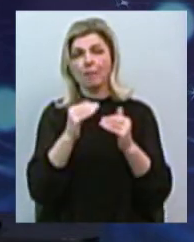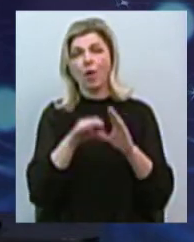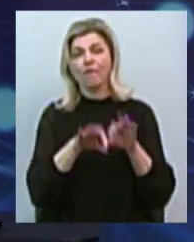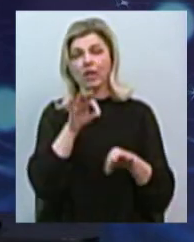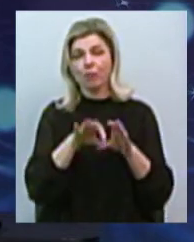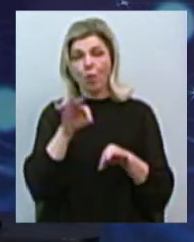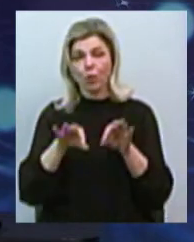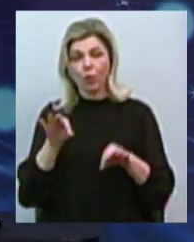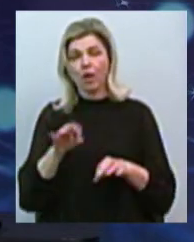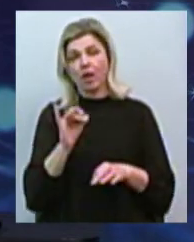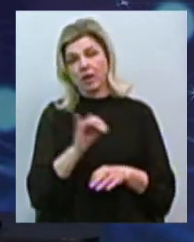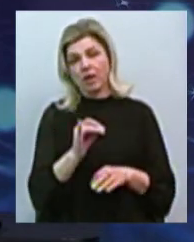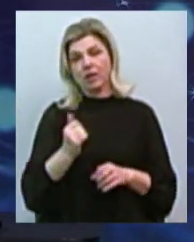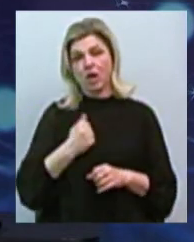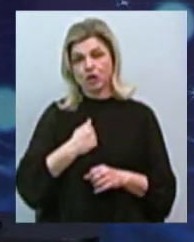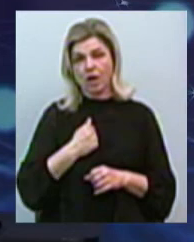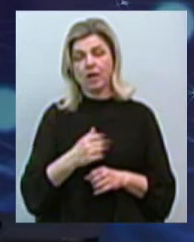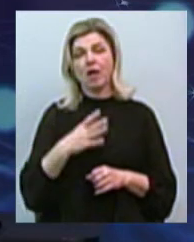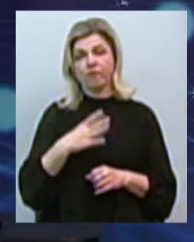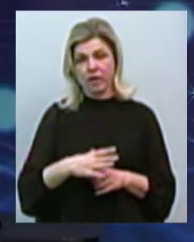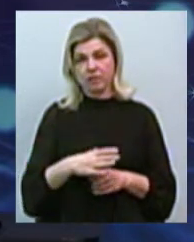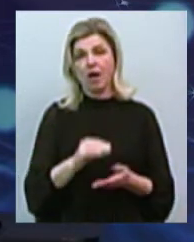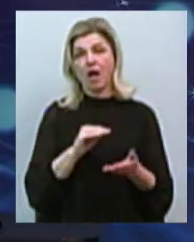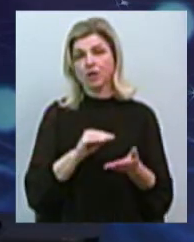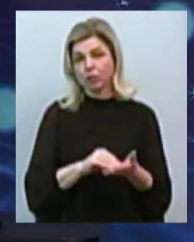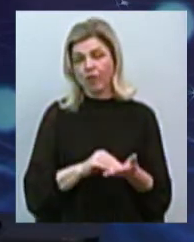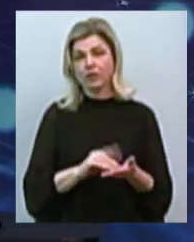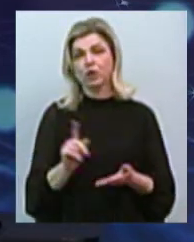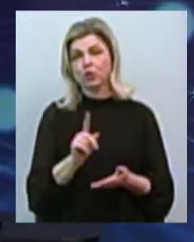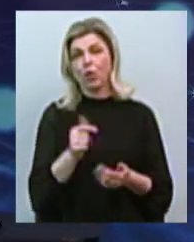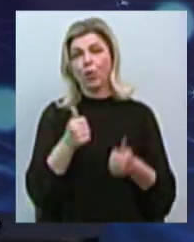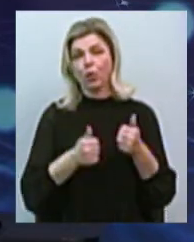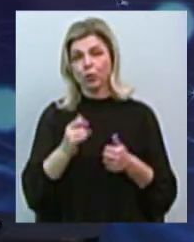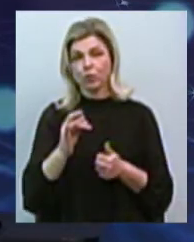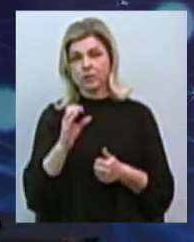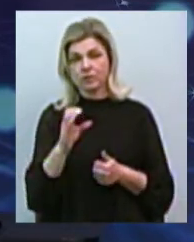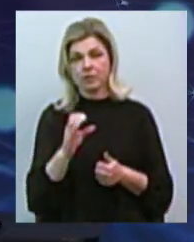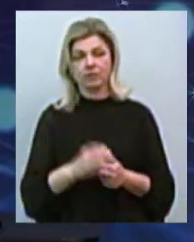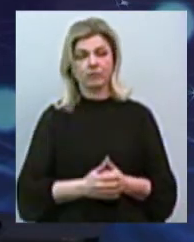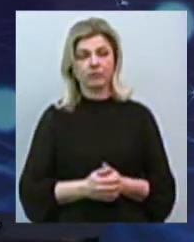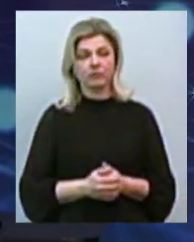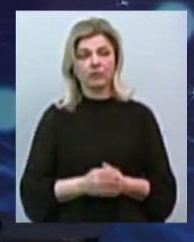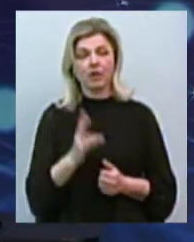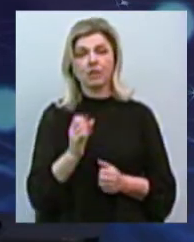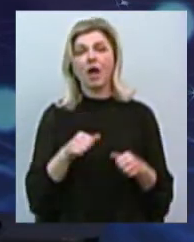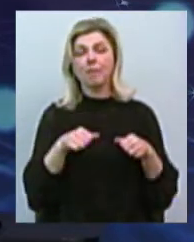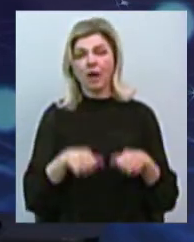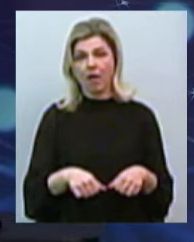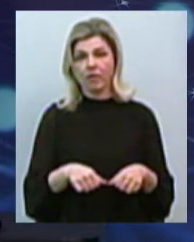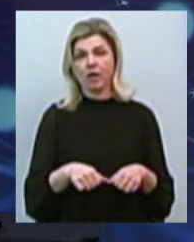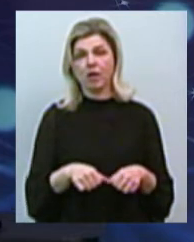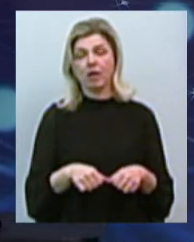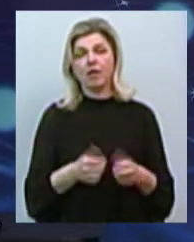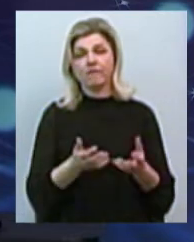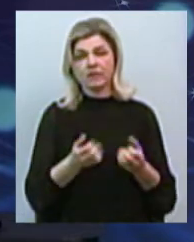І, на жаль, змушений констатувати, що конкурс на право взяти в